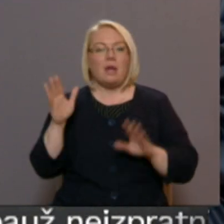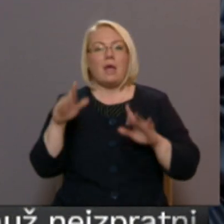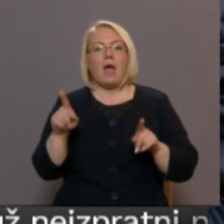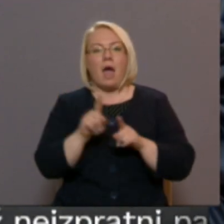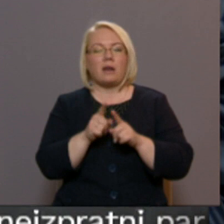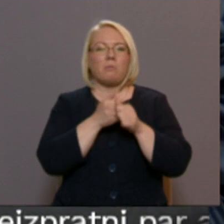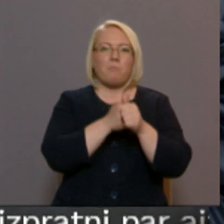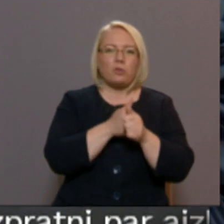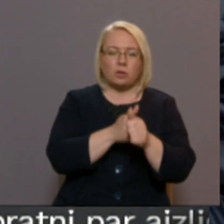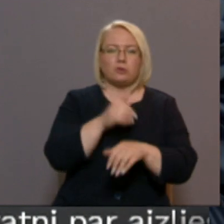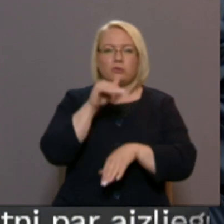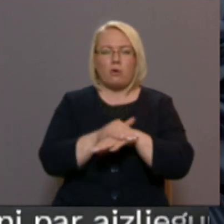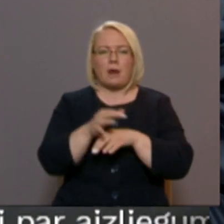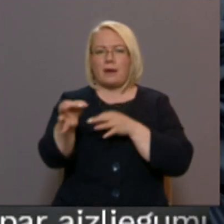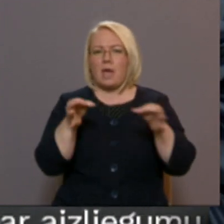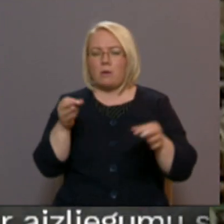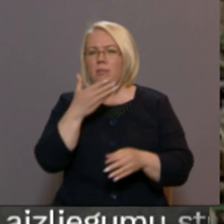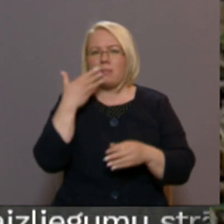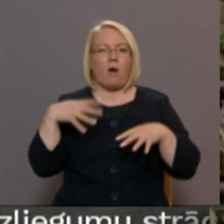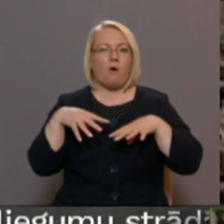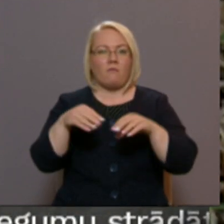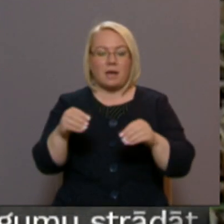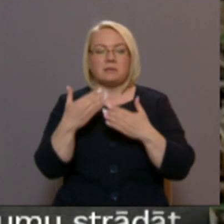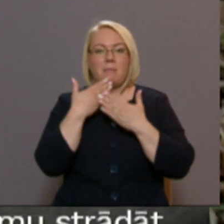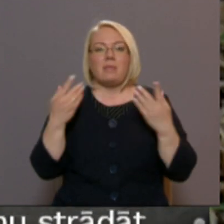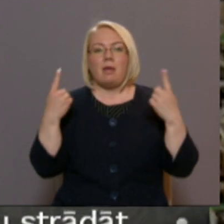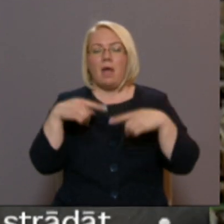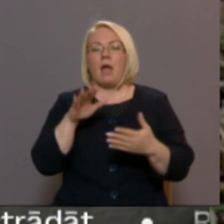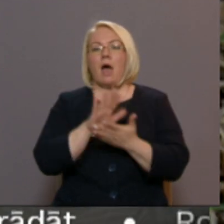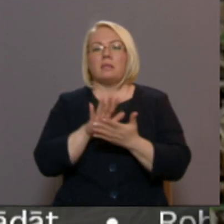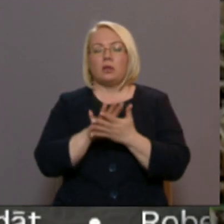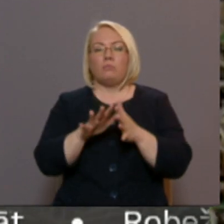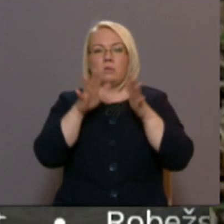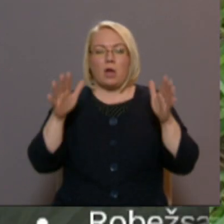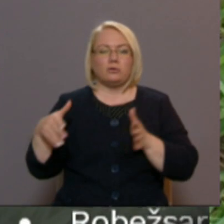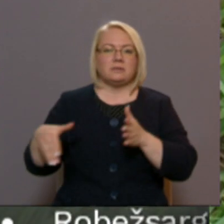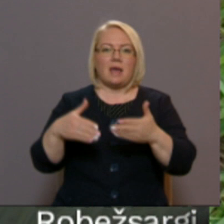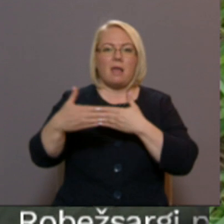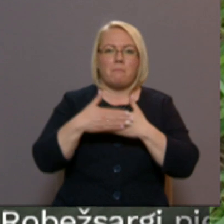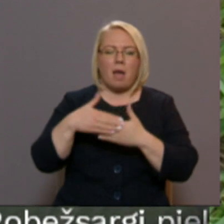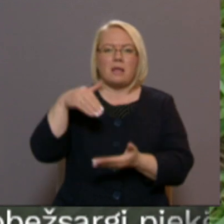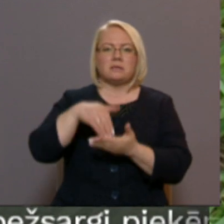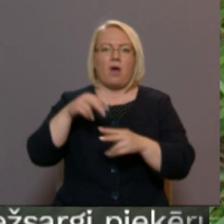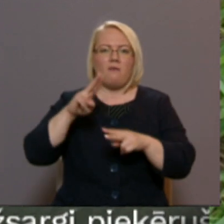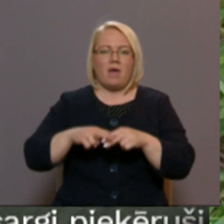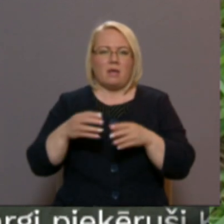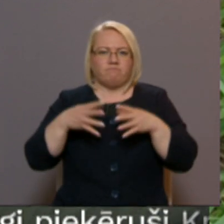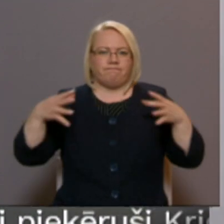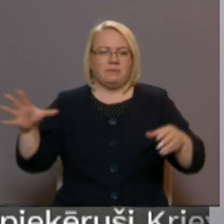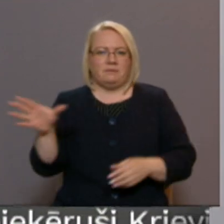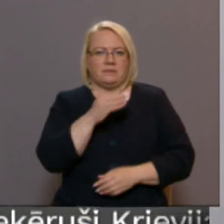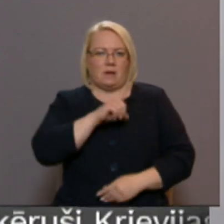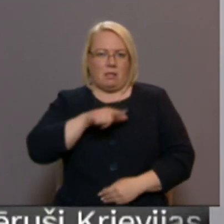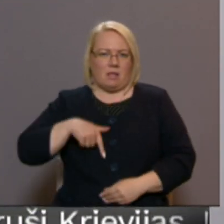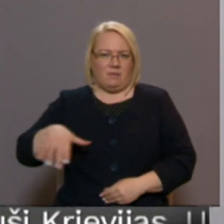monitorings konkrēti pa regioniem nav veikts, pēdējā laika atkritumu daudzums ceļmalās un stāvvietās audzis visā Latvijā.